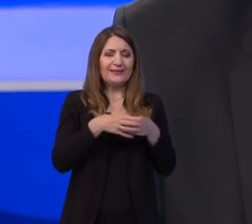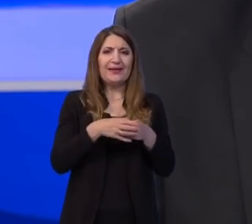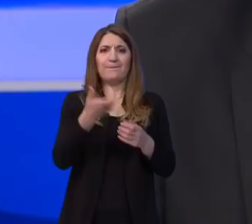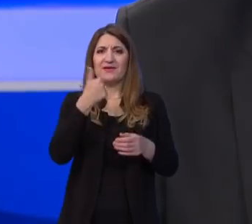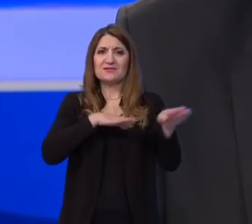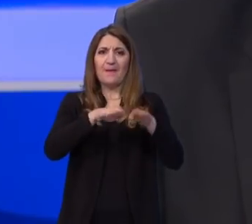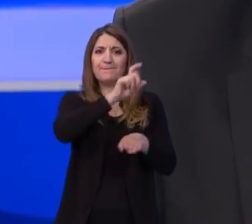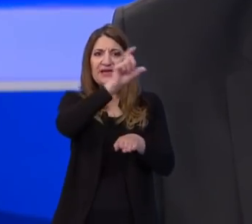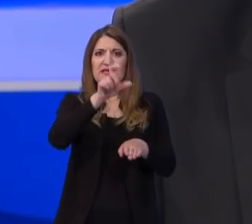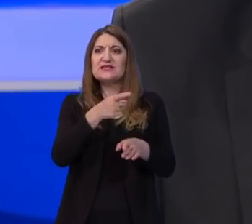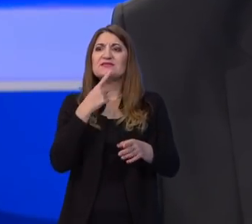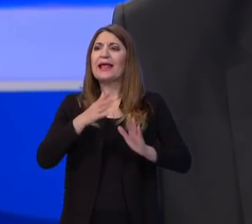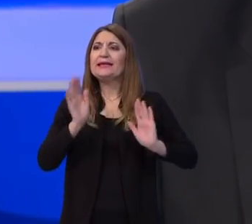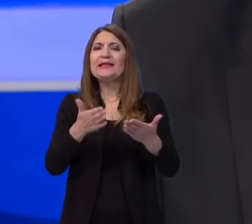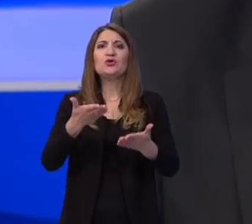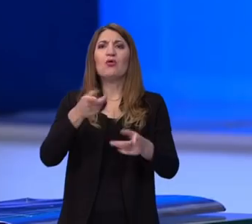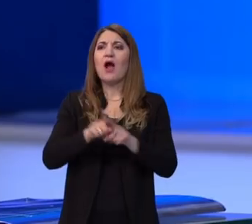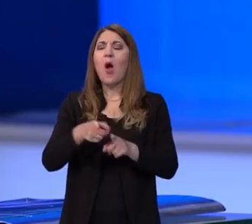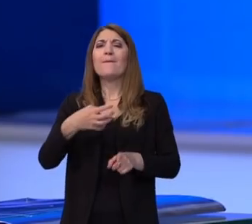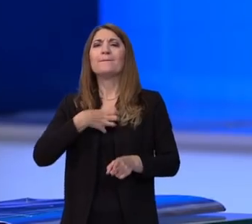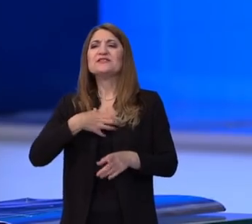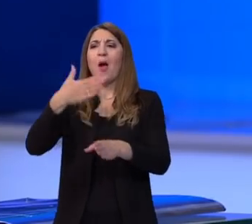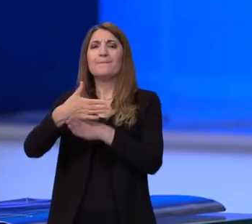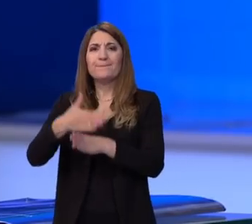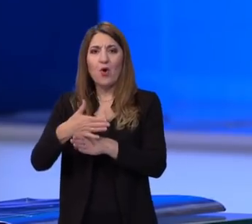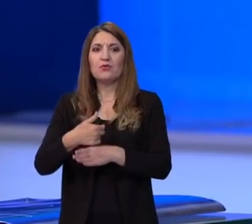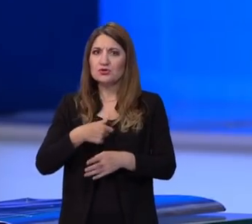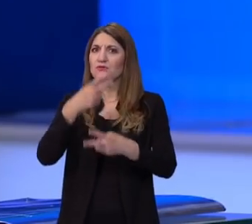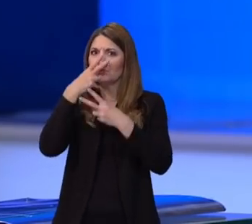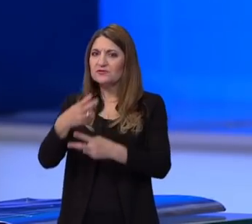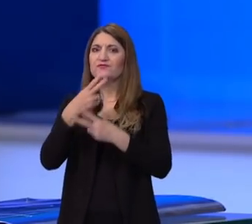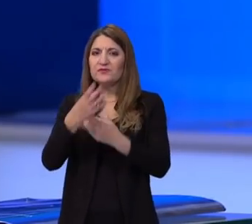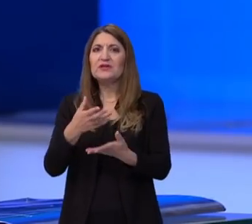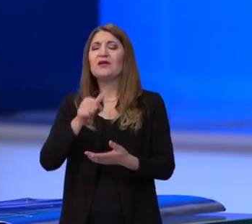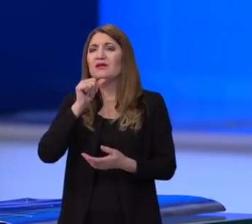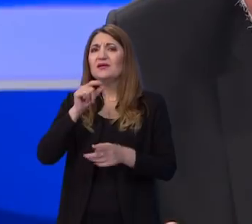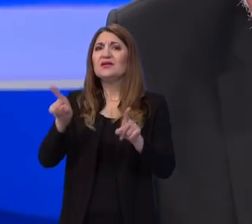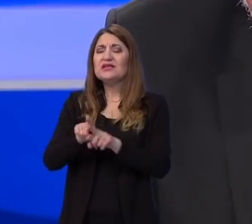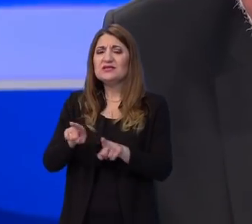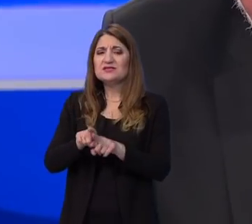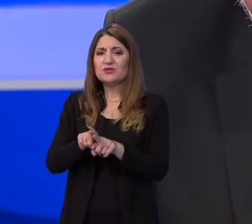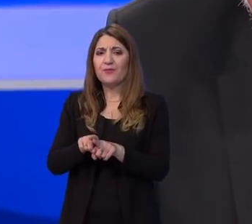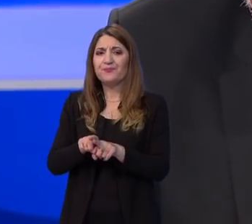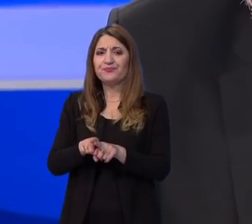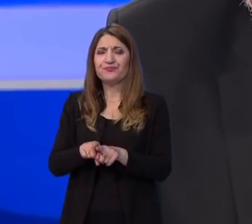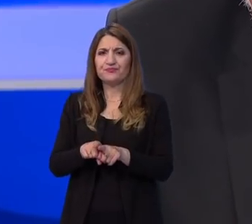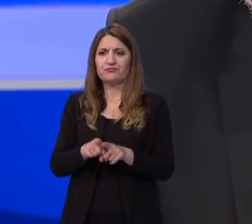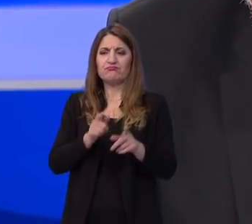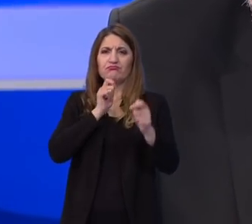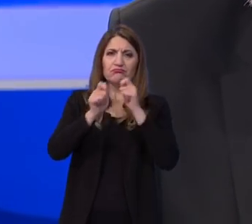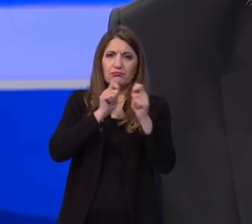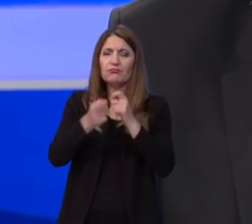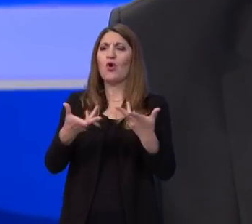ministarstva za hitnu psihološku pomoć, ali jednako tako i u našim dogovorima,